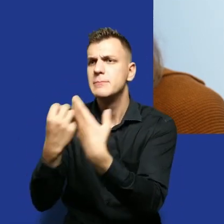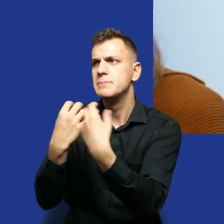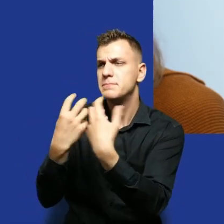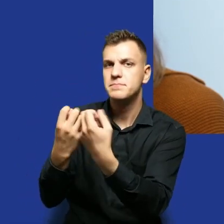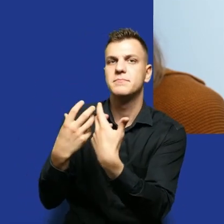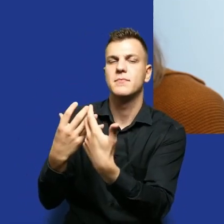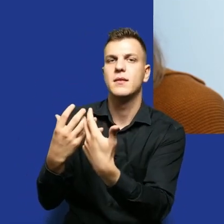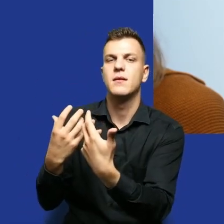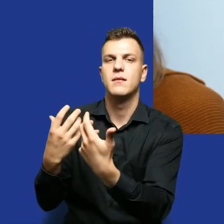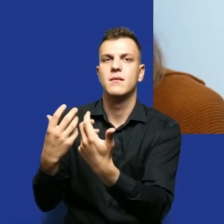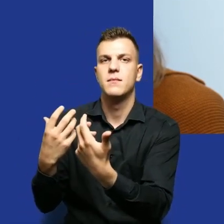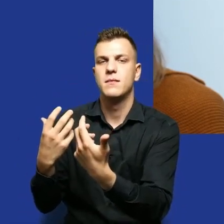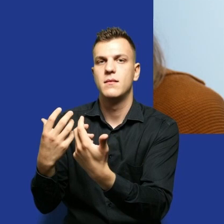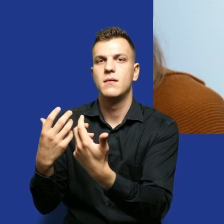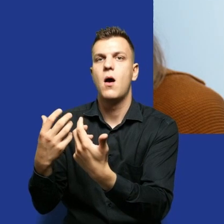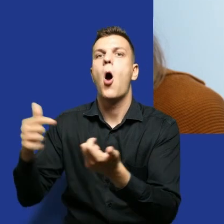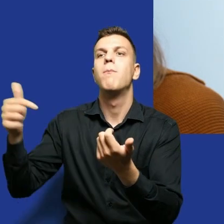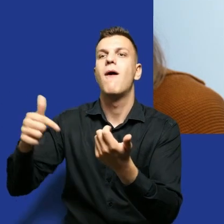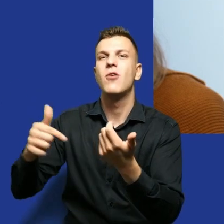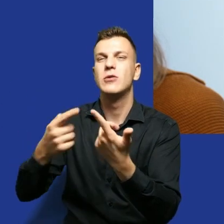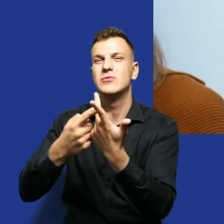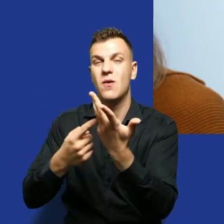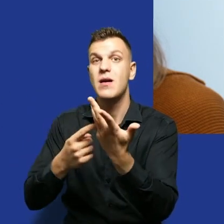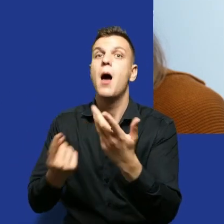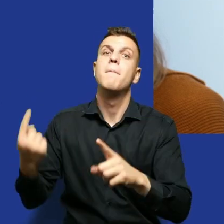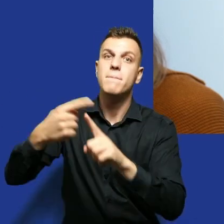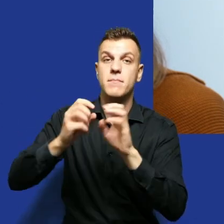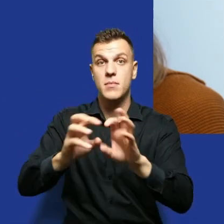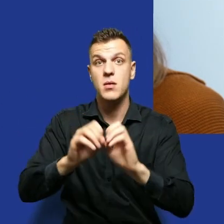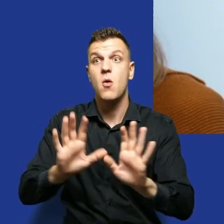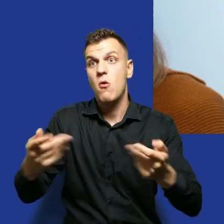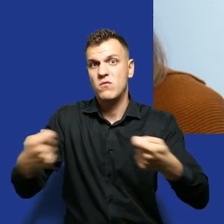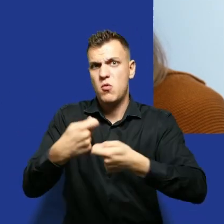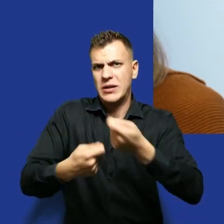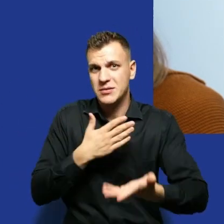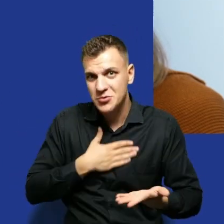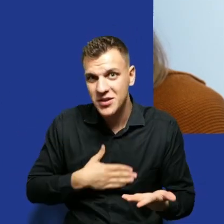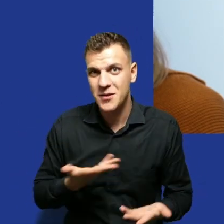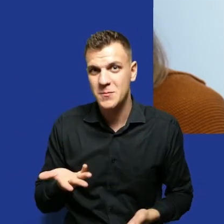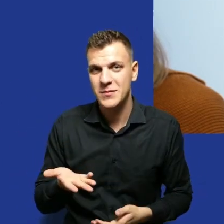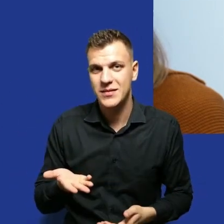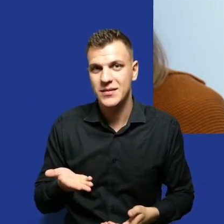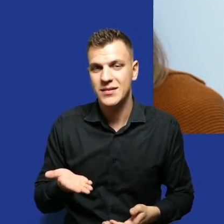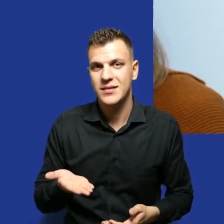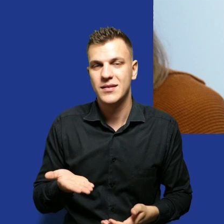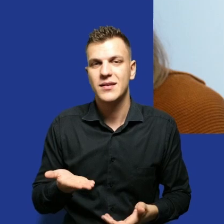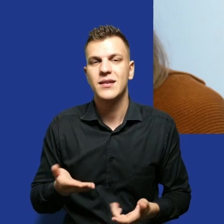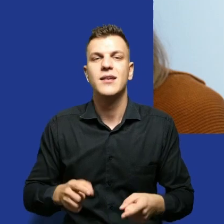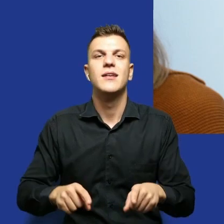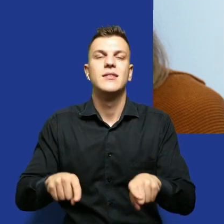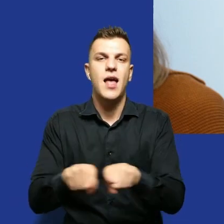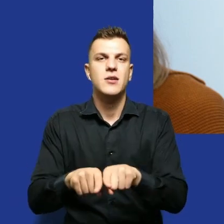poza to, co jest obligatoryjne, no to po prostu ułatwi to wszystkim współpracę i ułatwi to, co jest